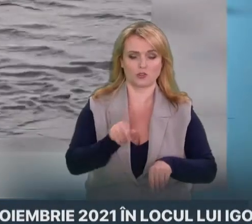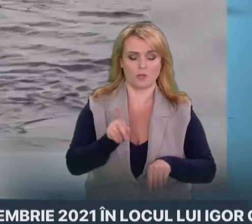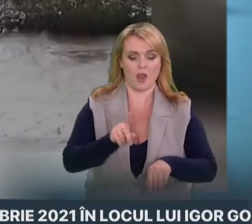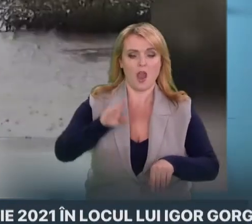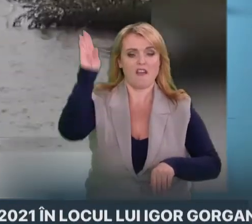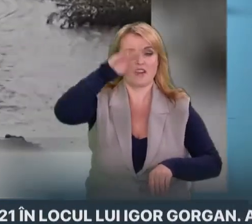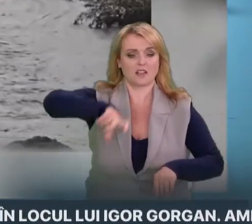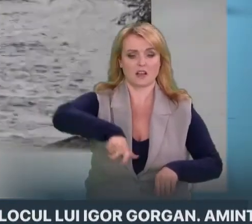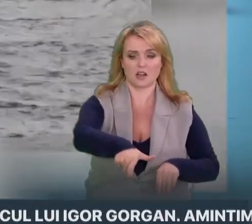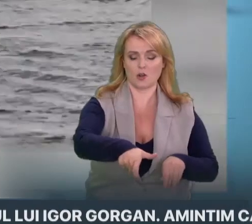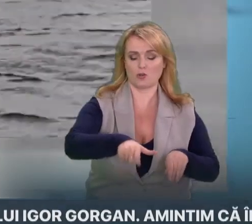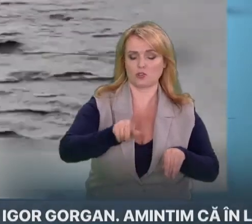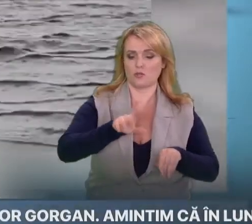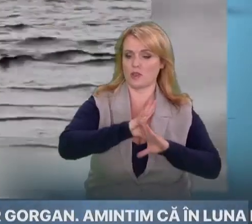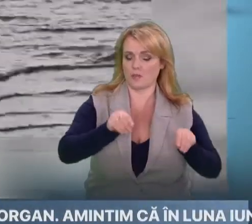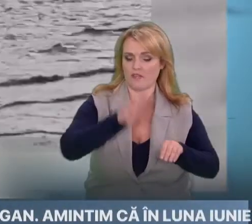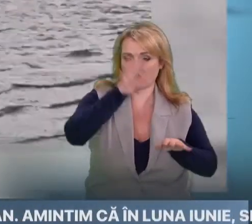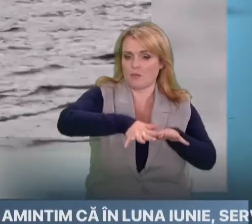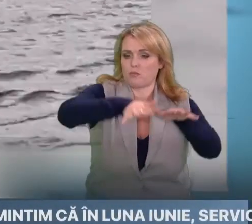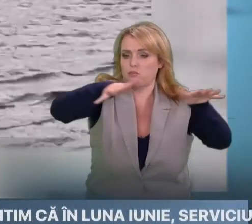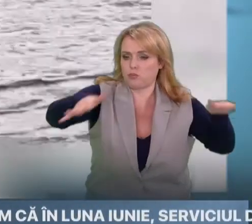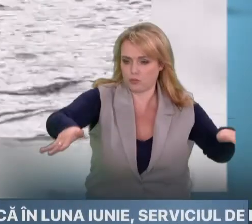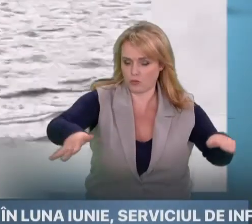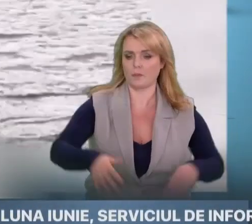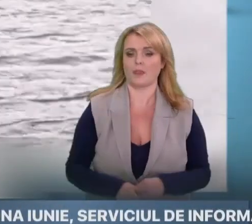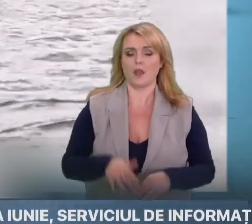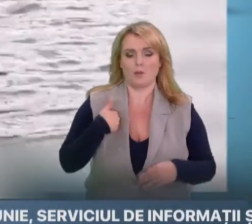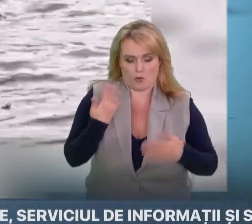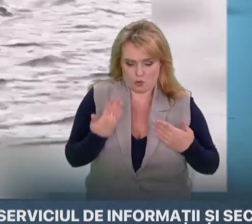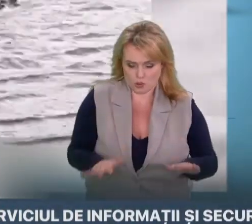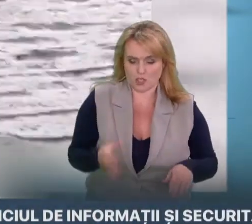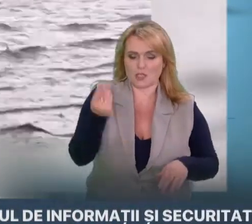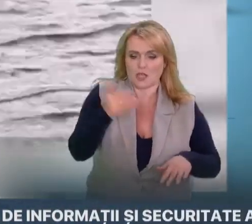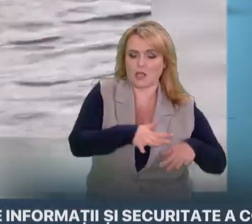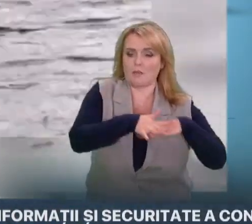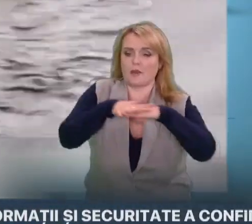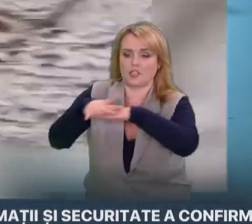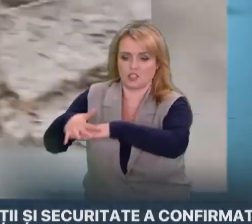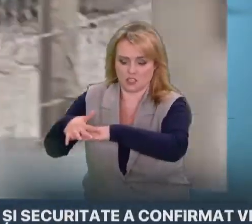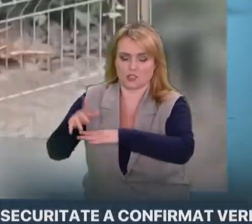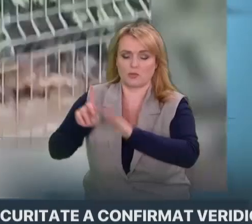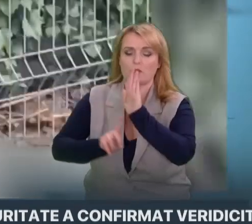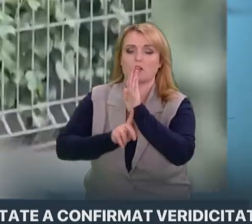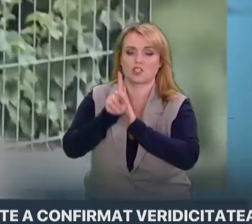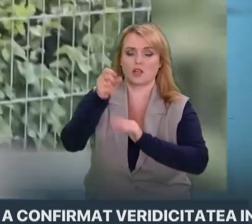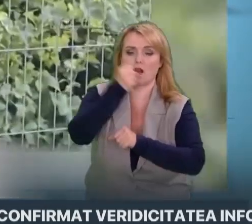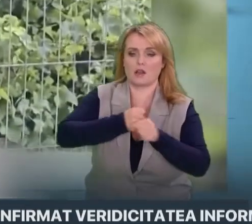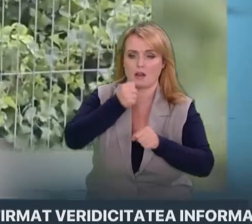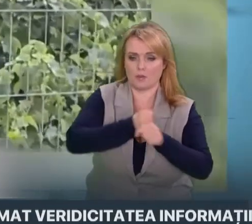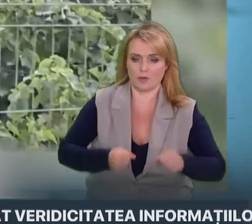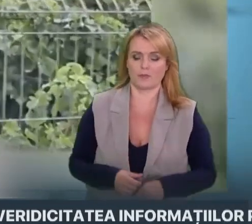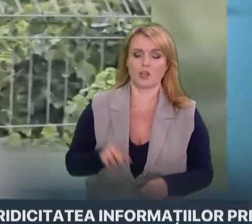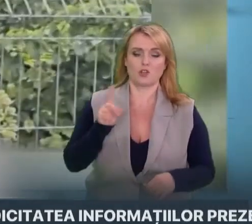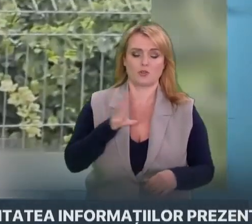Mai mult de atât avem și în fondul de mediu proiecte pentru autoritățile locale care pot apela pentru consolidarea digurilor de